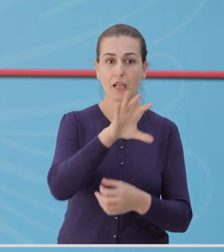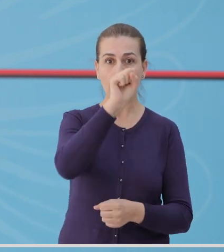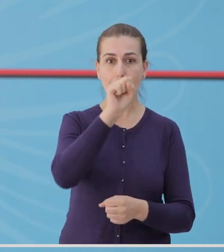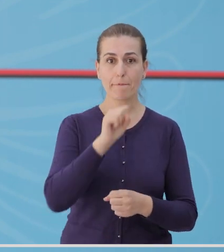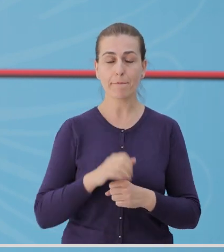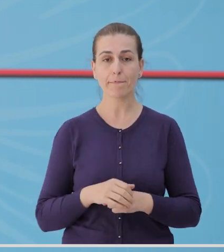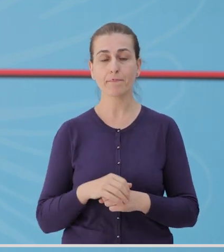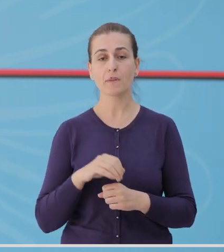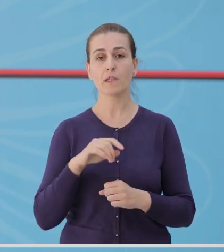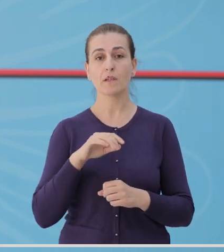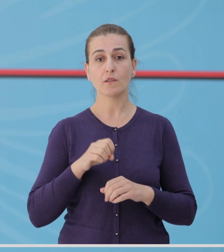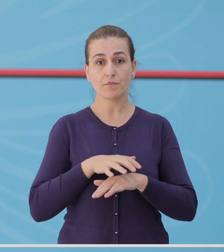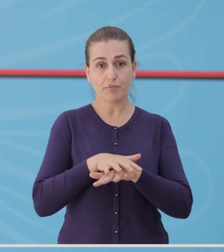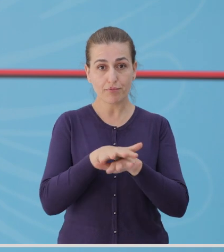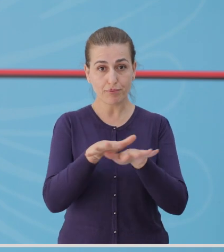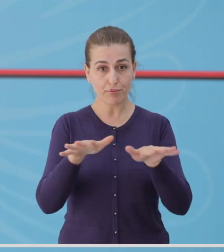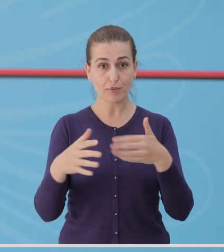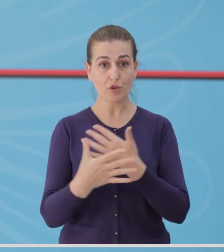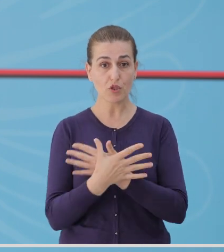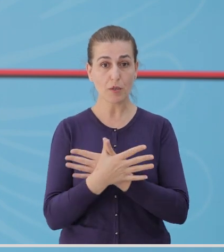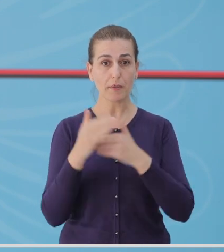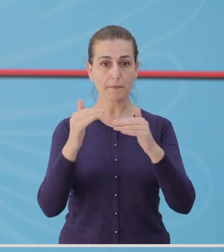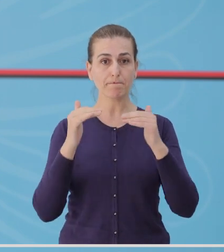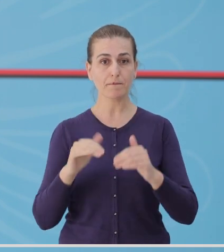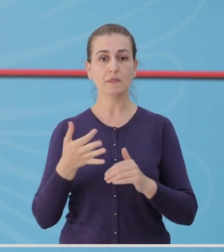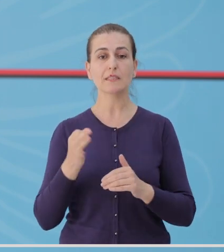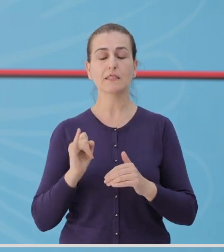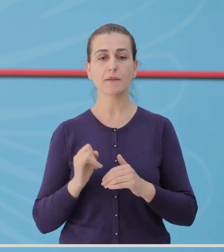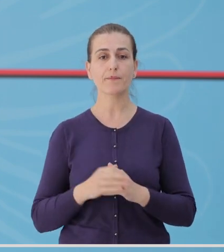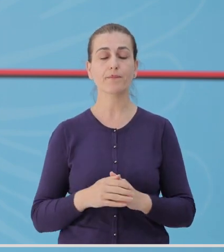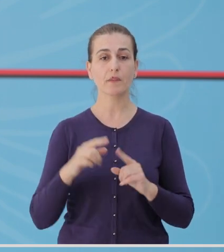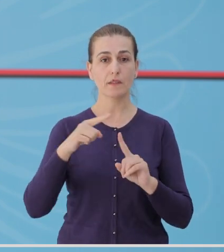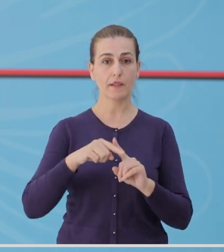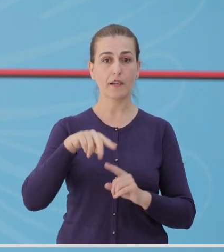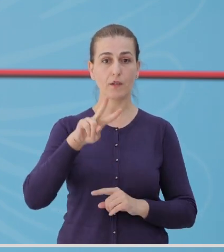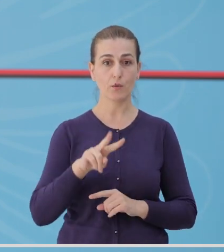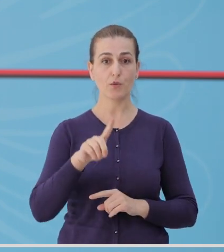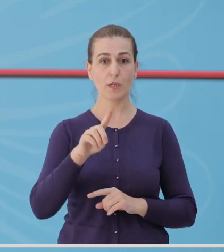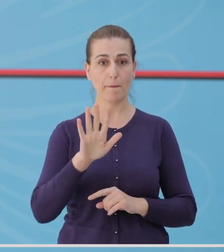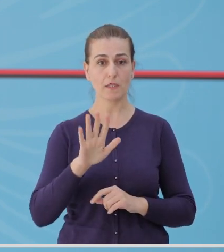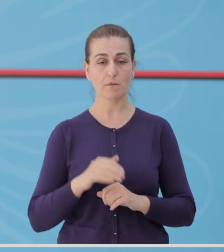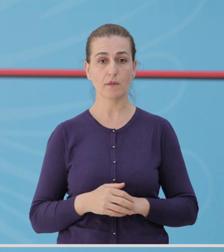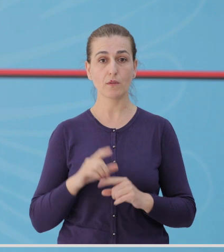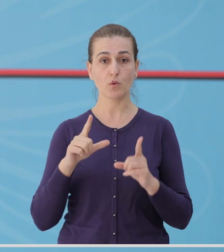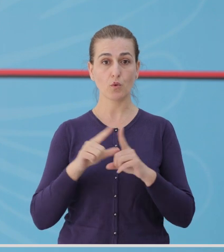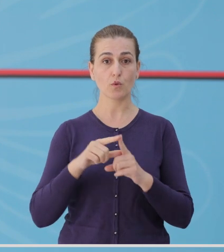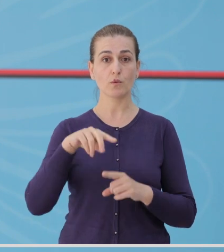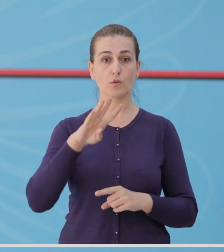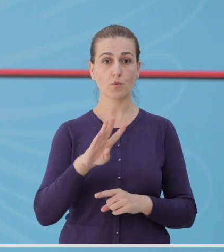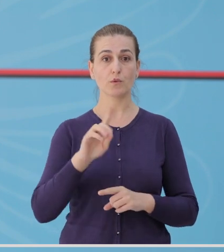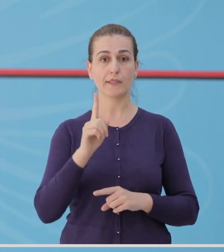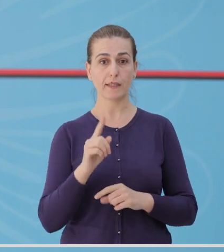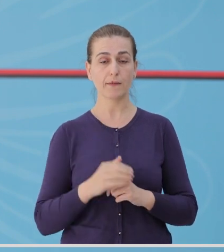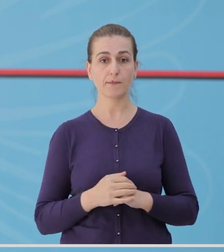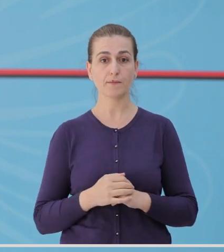Shpëndarja geografike e rasteve pozitive është si vijanë. Tiran, 250 raste, Durës, 21